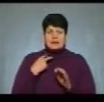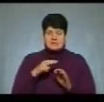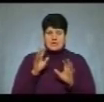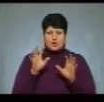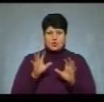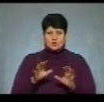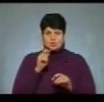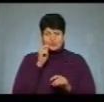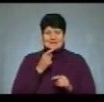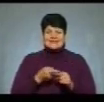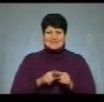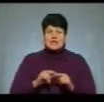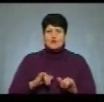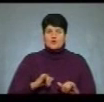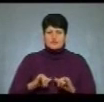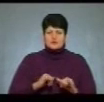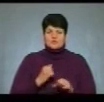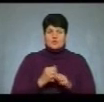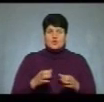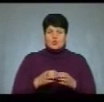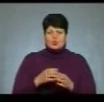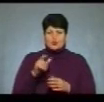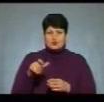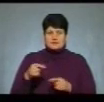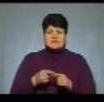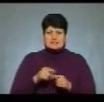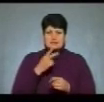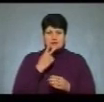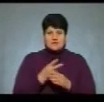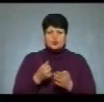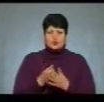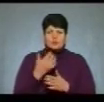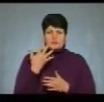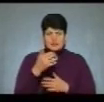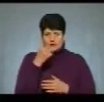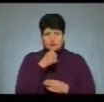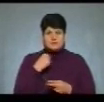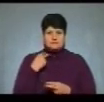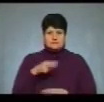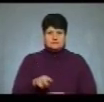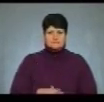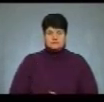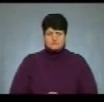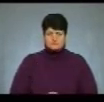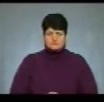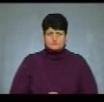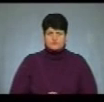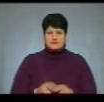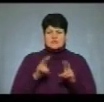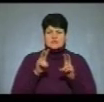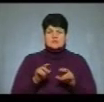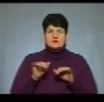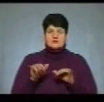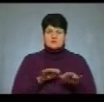кодексу України. Це хуліганство, вчинене групою осіб. За це передбачено до 5 років ув'язнення. Засідання у